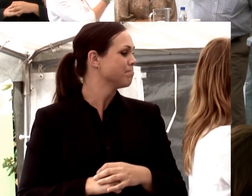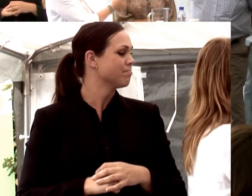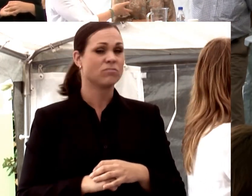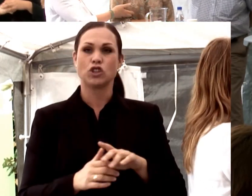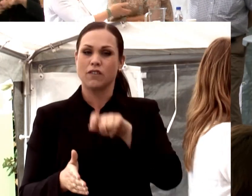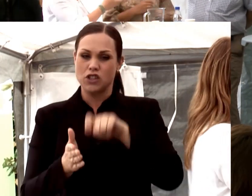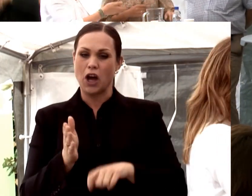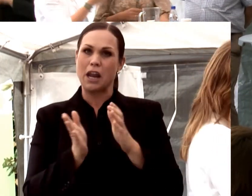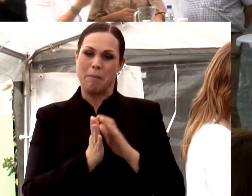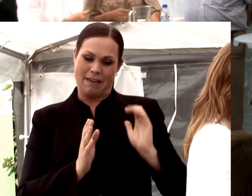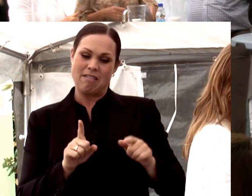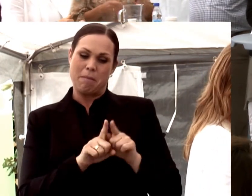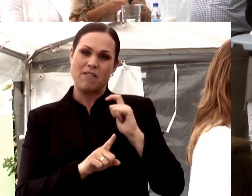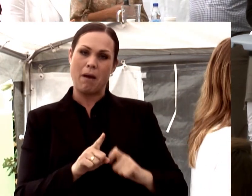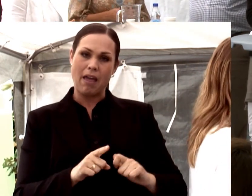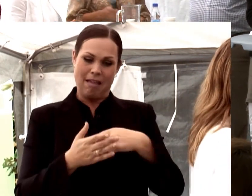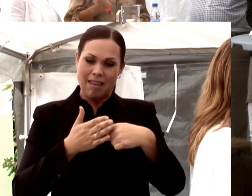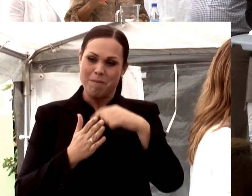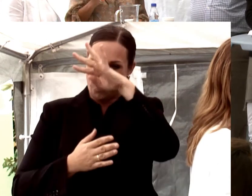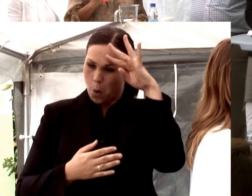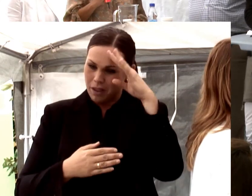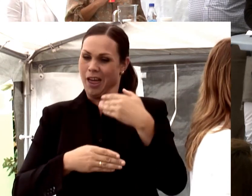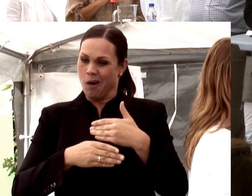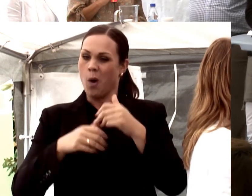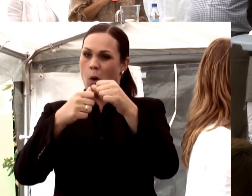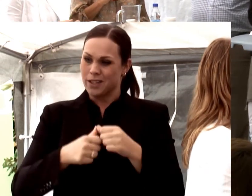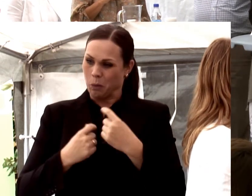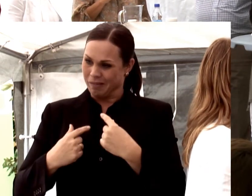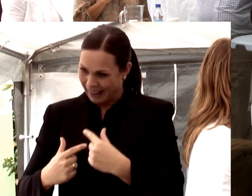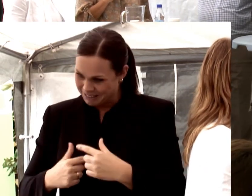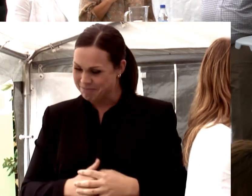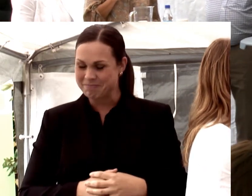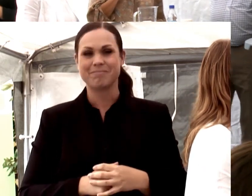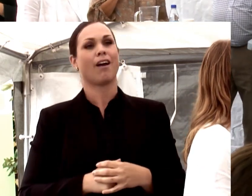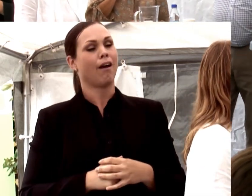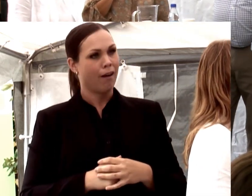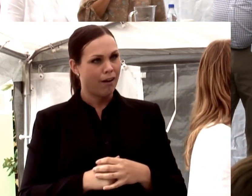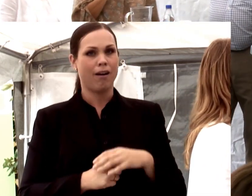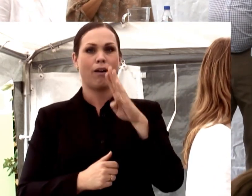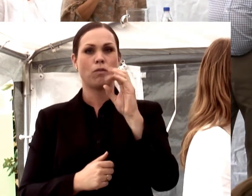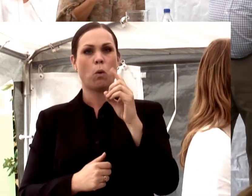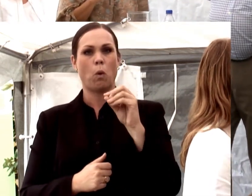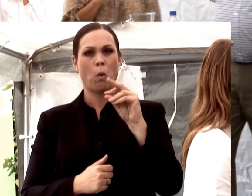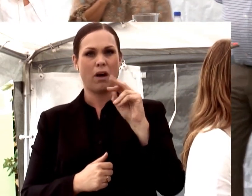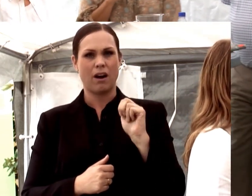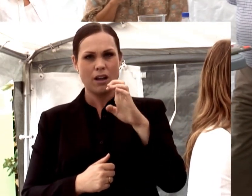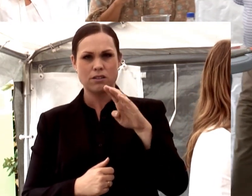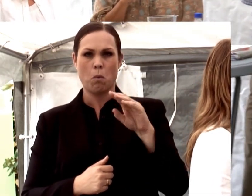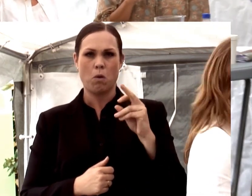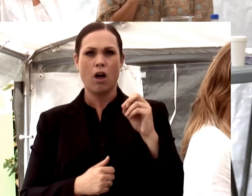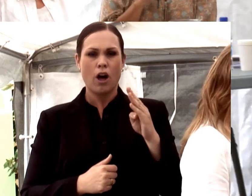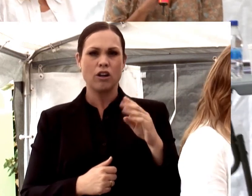Ska vi både från det här hållet? Namn, ålder, roll och organisation. Dolores Gandelin-Mågard heter jag.